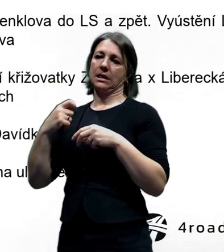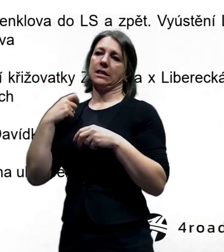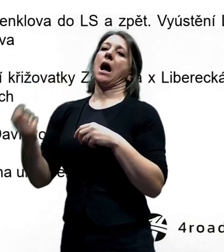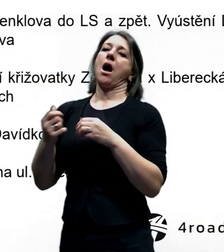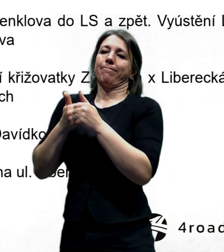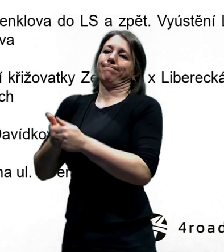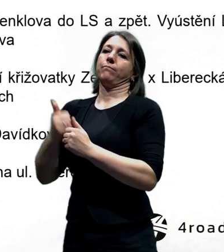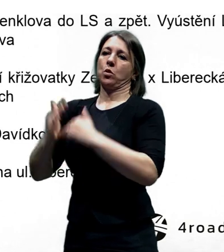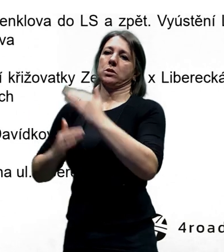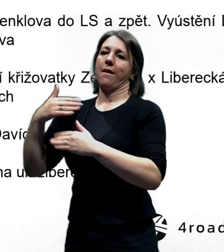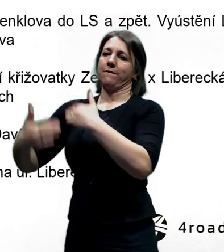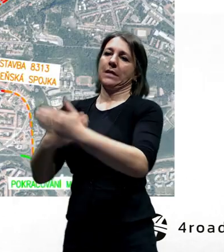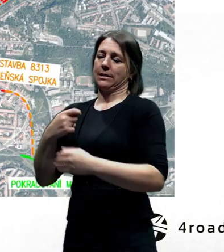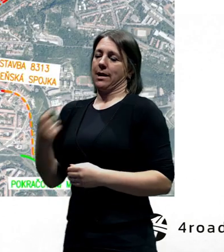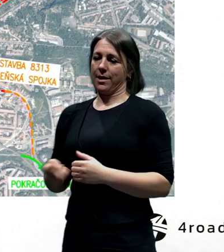mít bude.